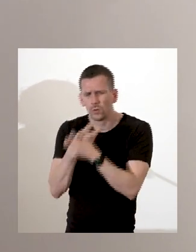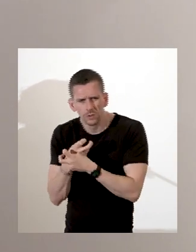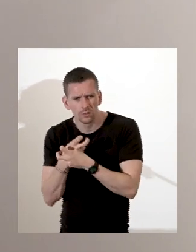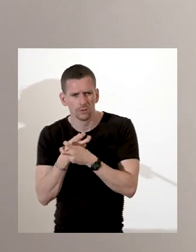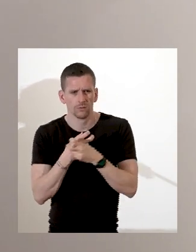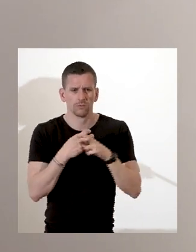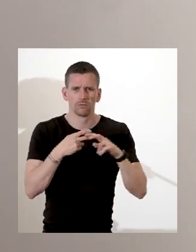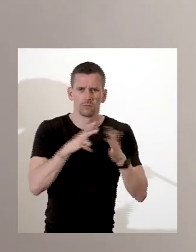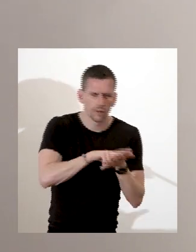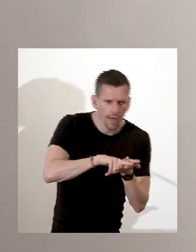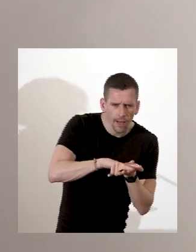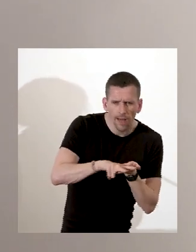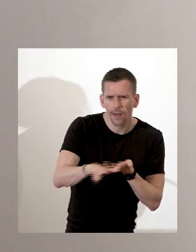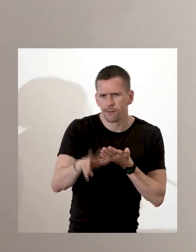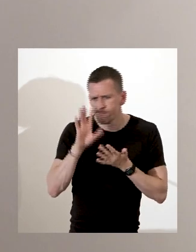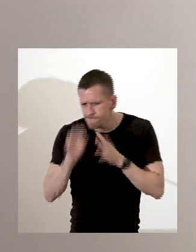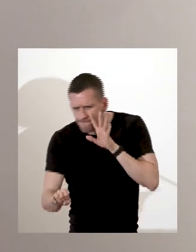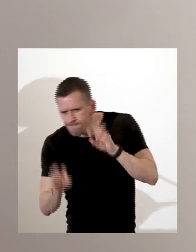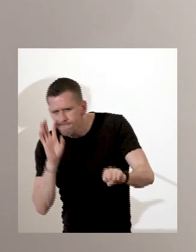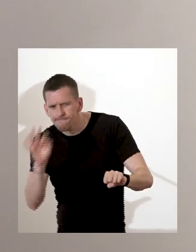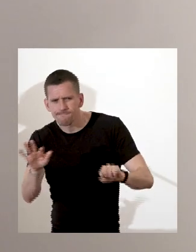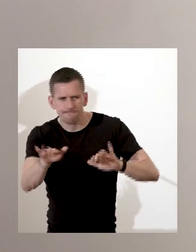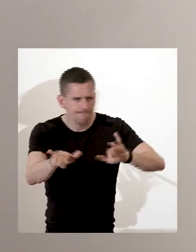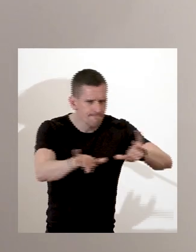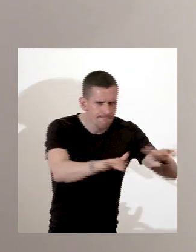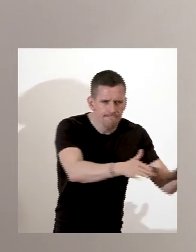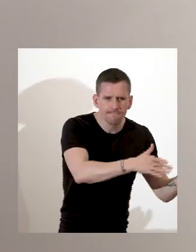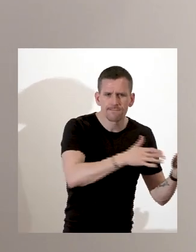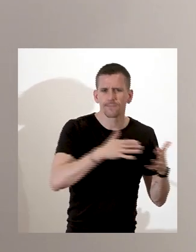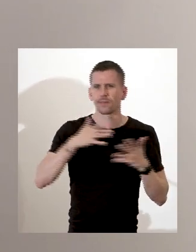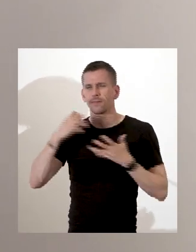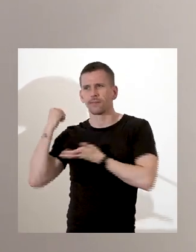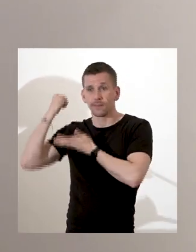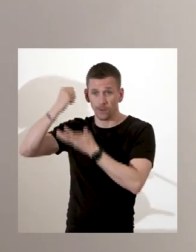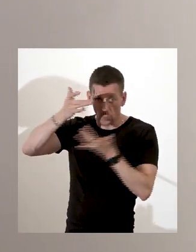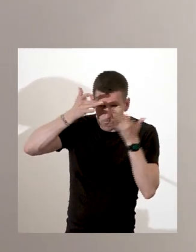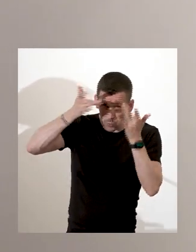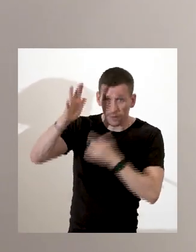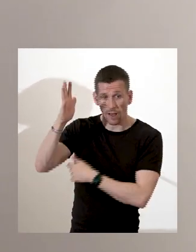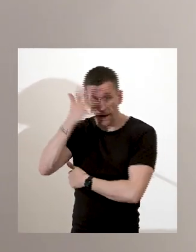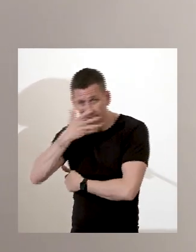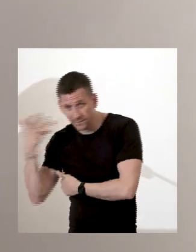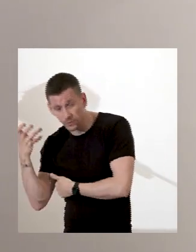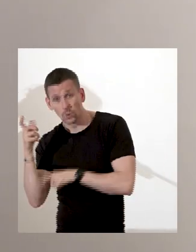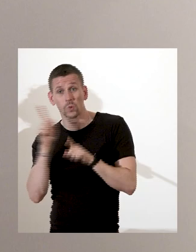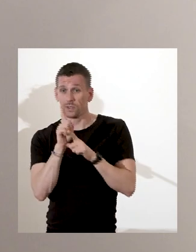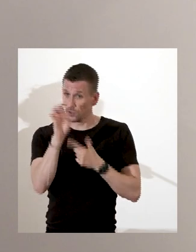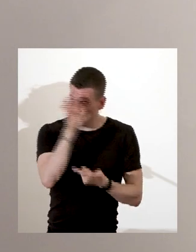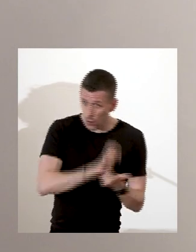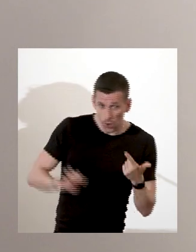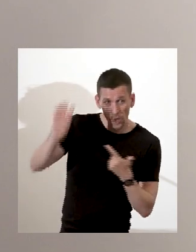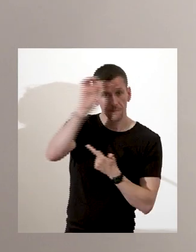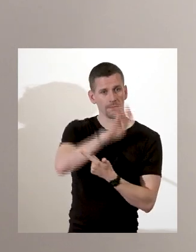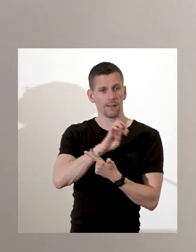associés, des héritages culturels non seulement d'Europe, mais aussi d'Afrique, qui donne à penser qu'il s'agit d'une population d'esclaves africains